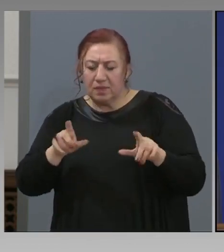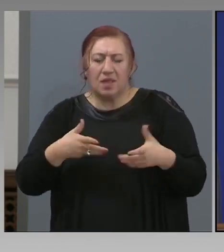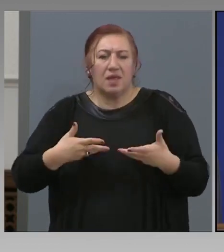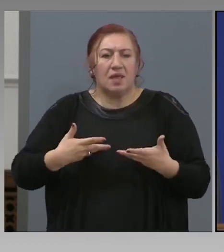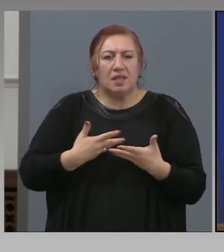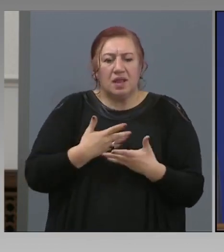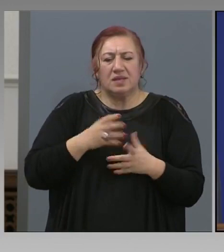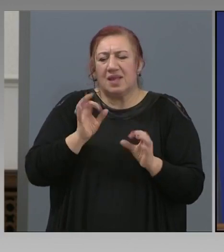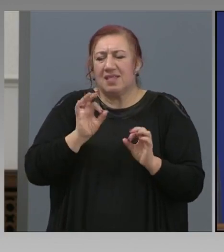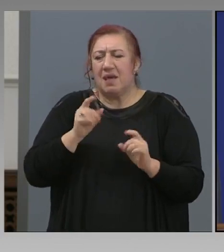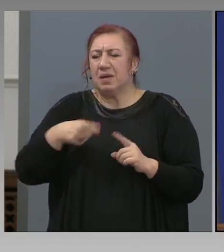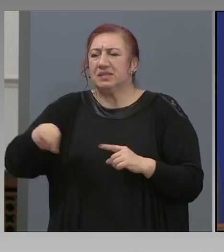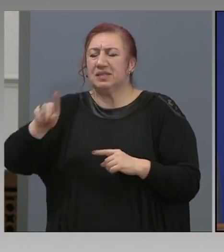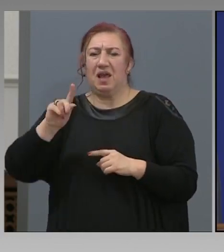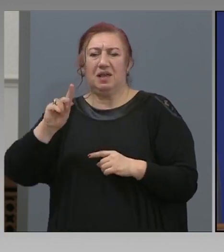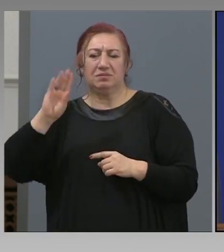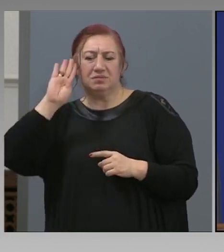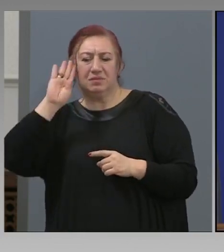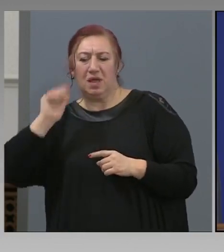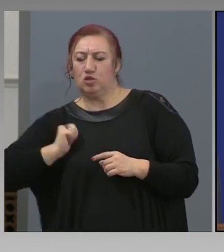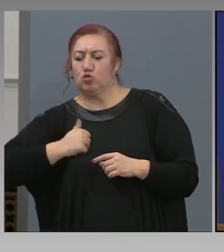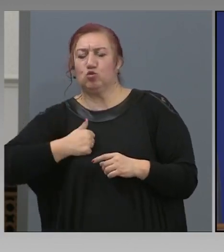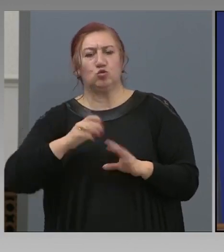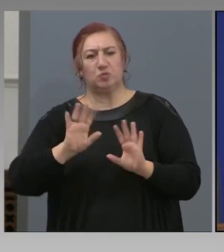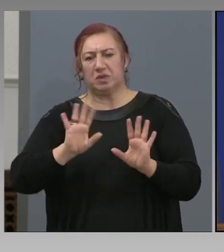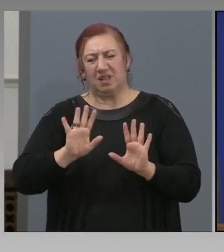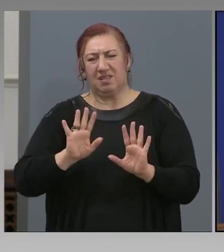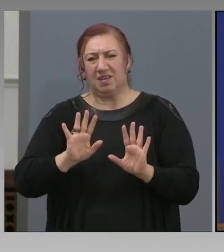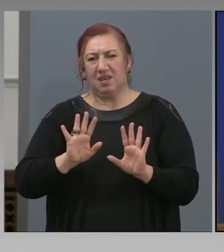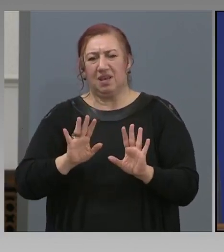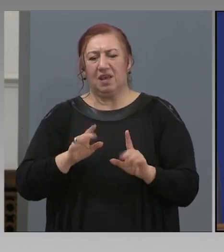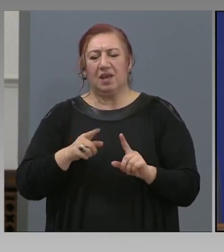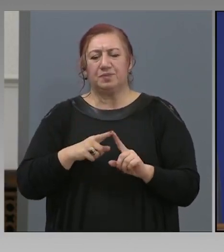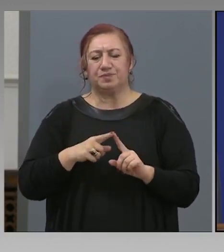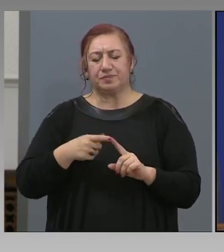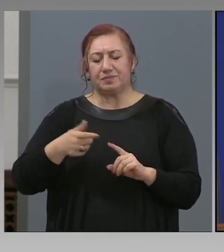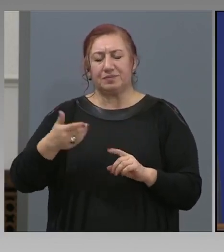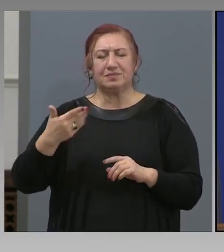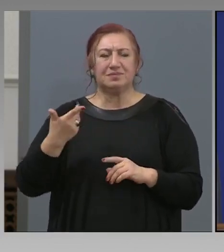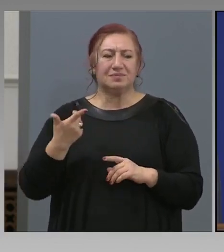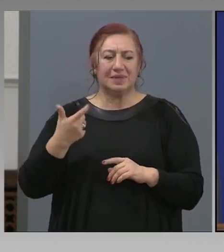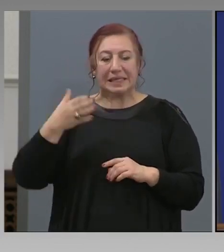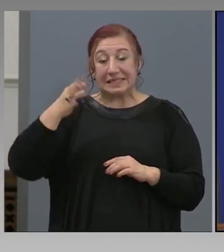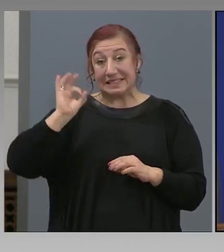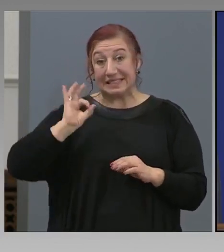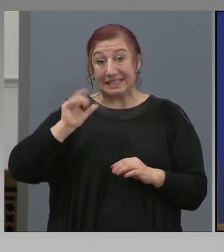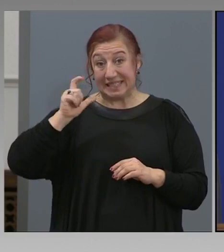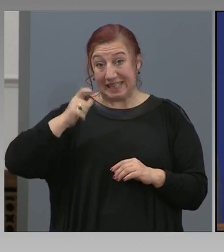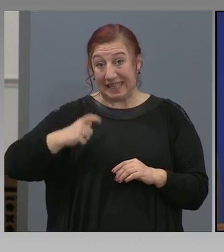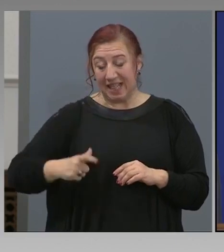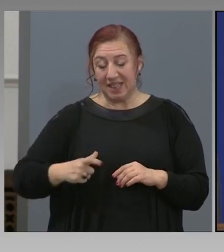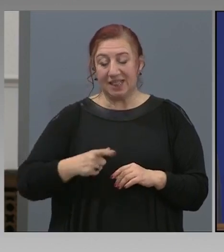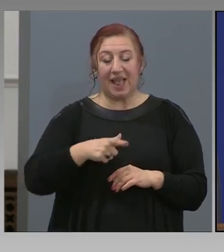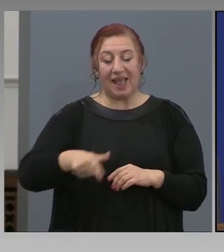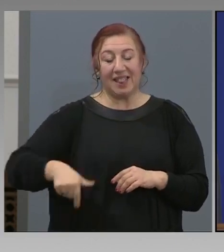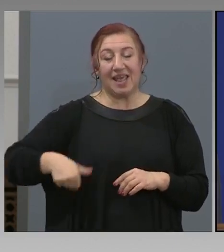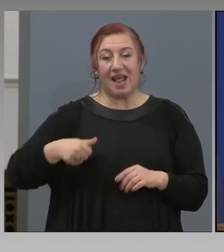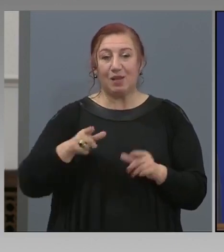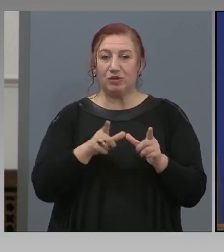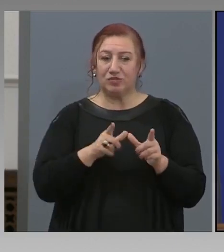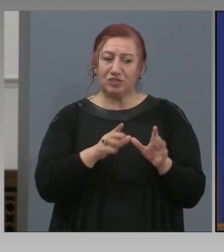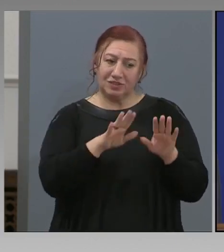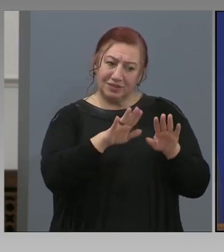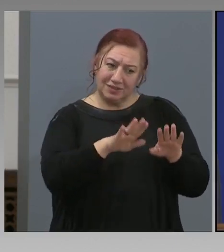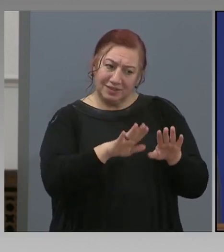ходи и стои в случая, в стил генерал-ботовчински, останете си в къщи и си